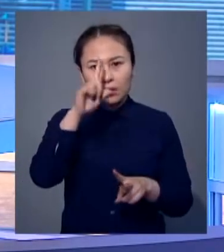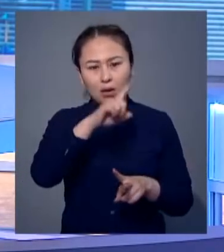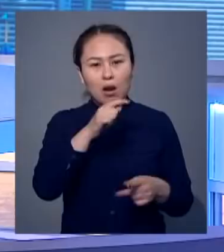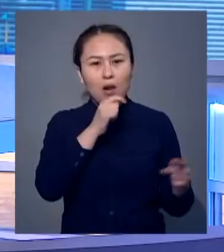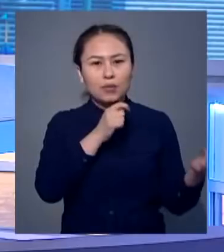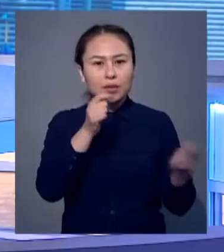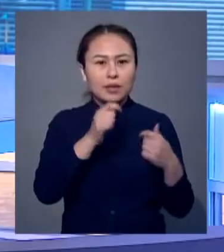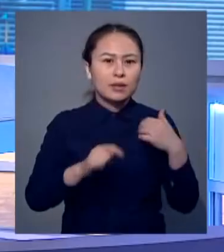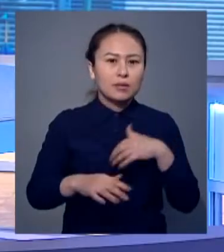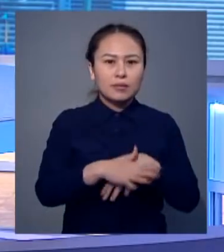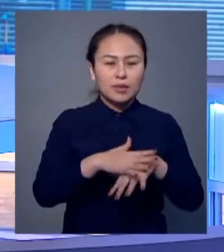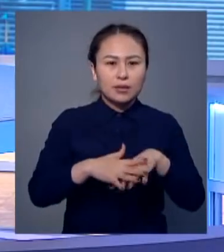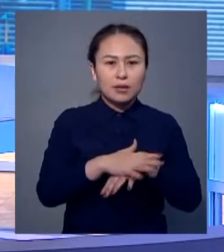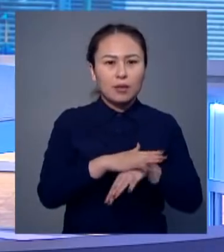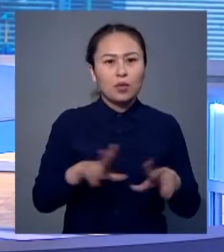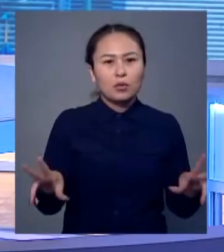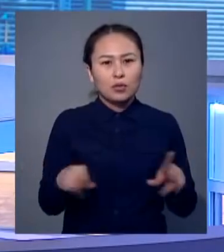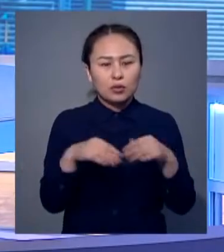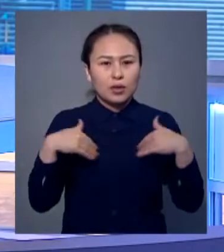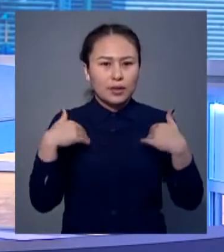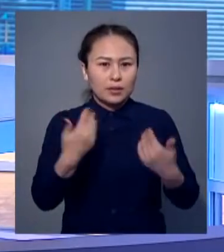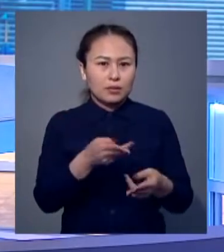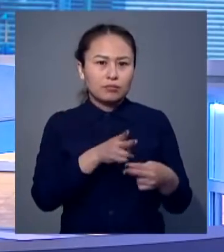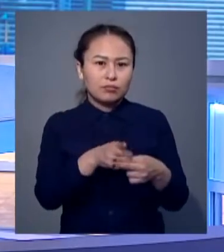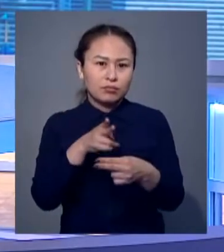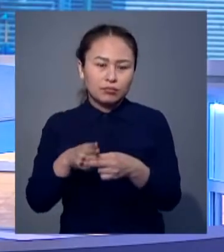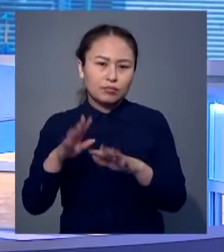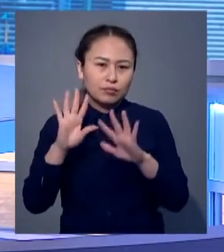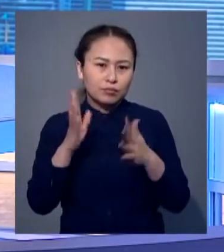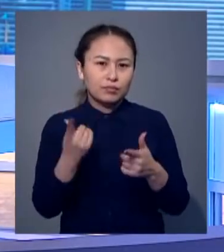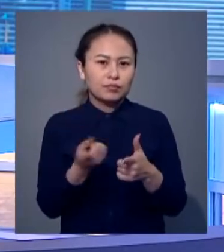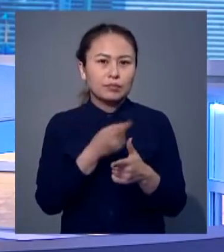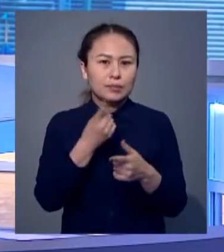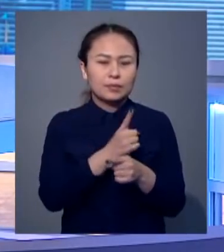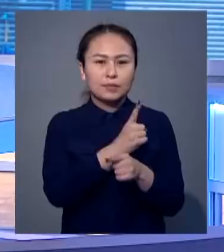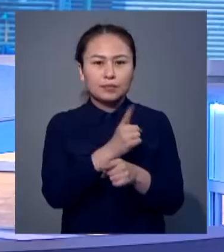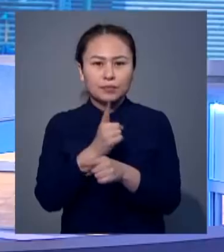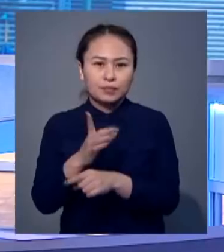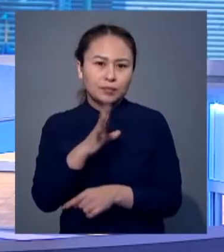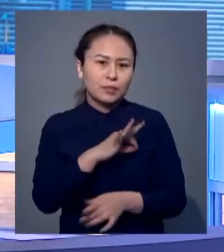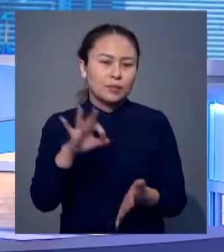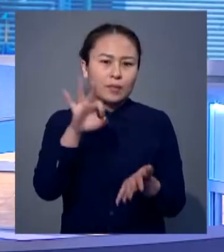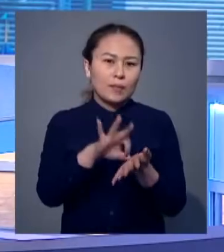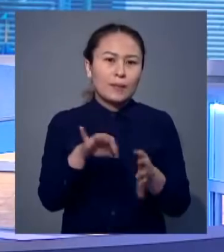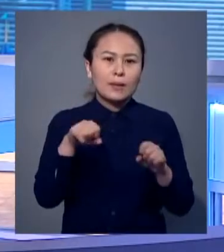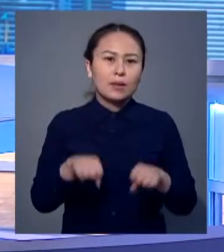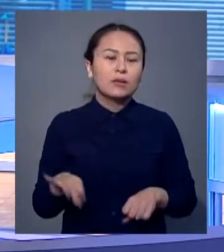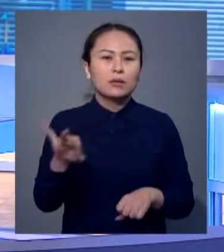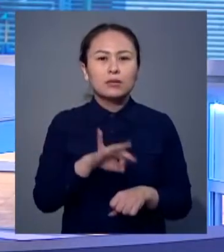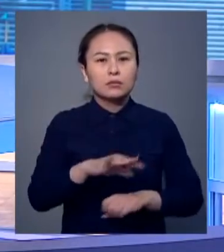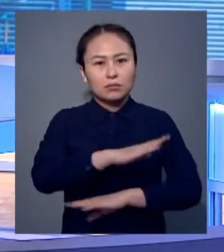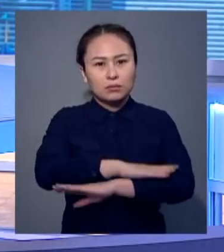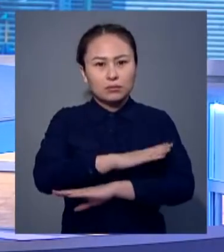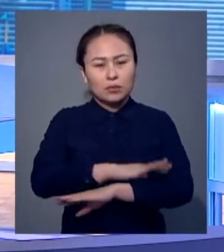азаматтардың қауіпсізігіне және еліміздің абыройына нұқсан келтіретін. Осындай оқиғаларға жол бермеу мақсатында құқтық